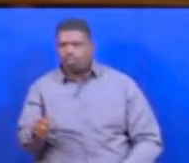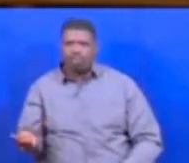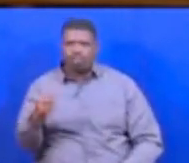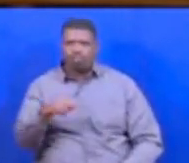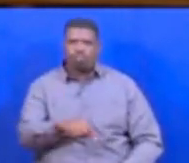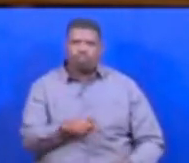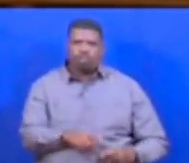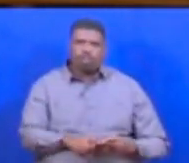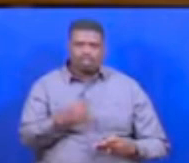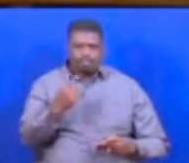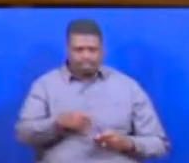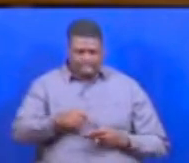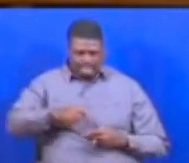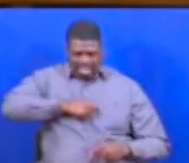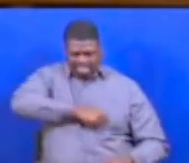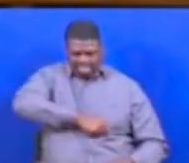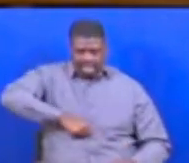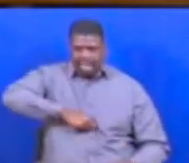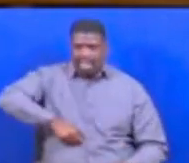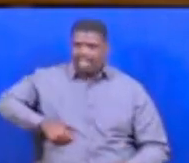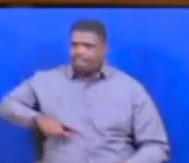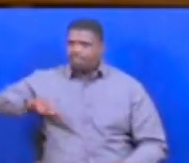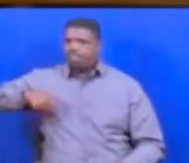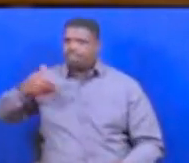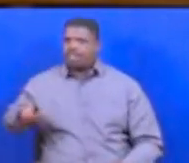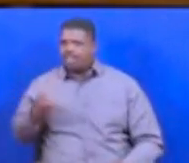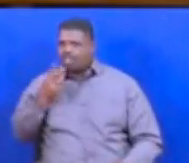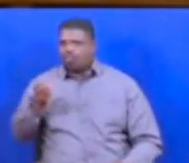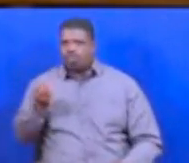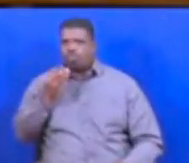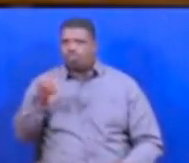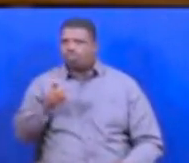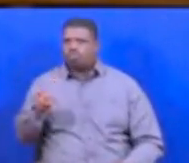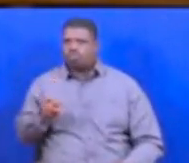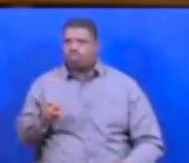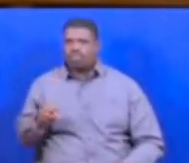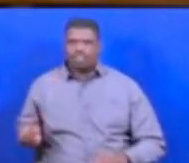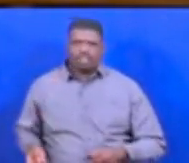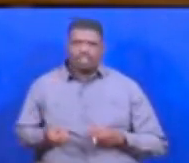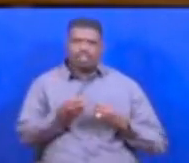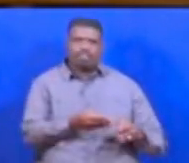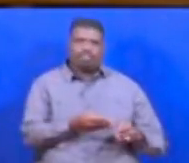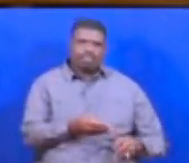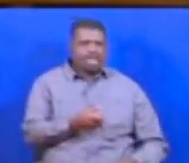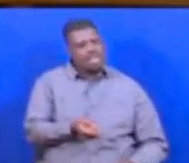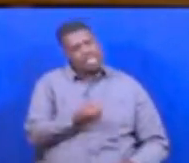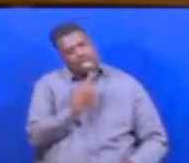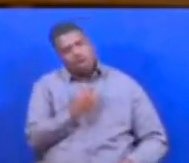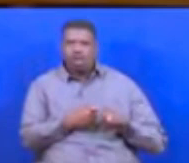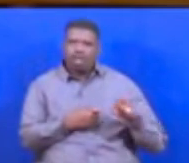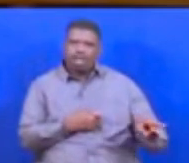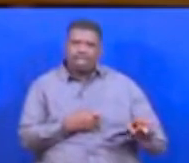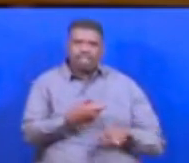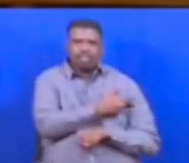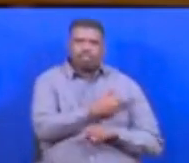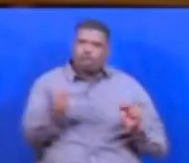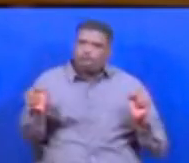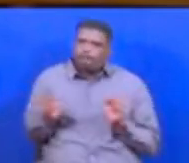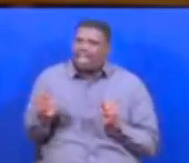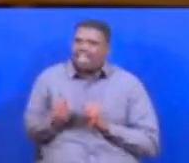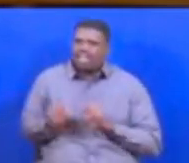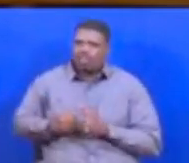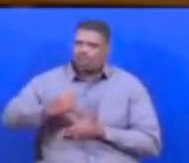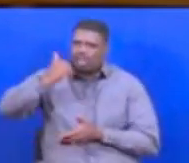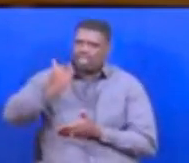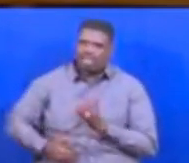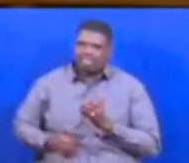Namepigia kisirei Lakini badaye nikaona ugunjohu Oswena kisirei nime mpa Kuinini Atibuwe malaria Kwa wana kata